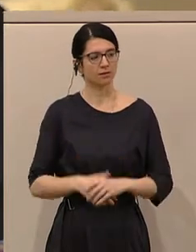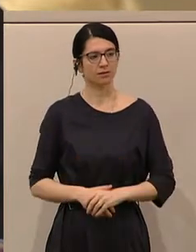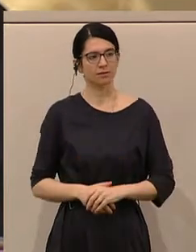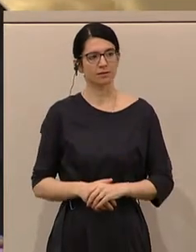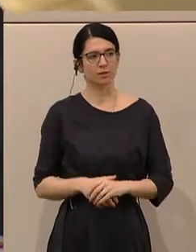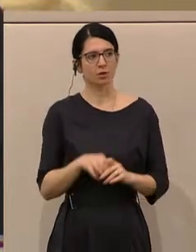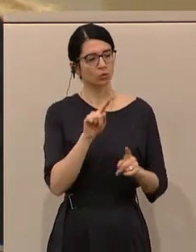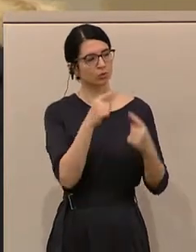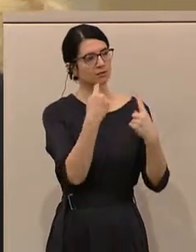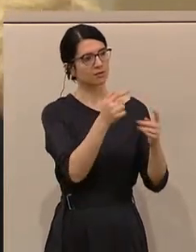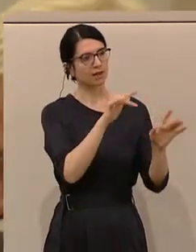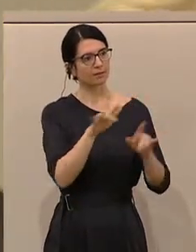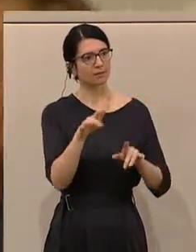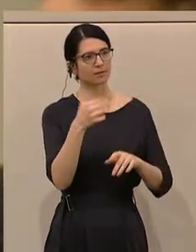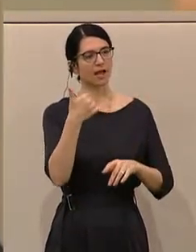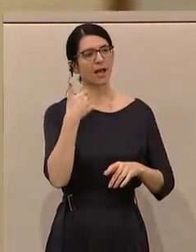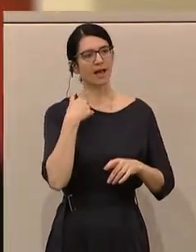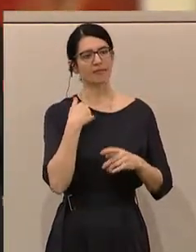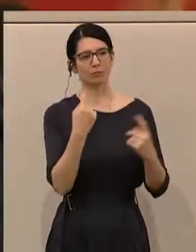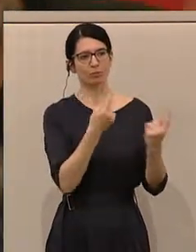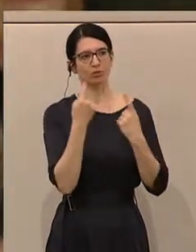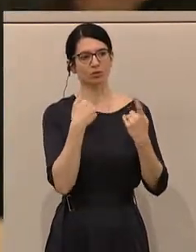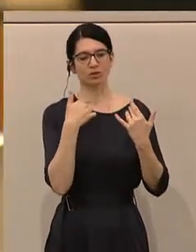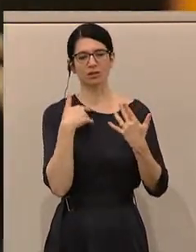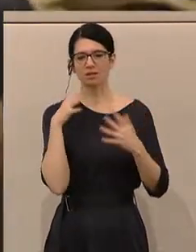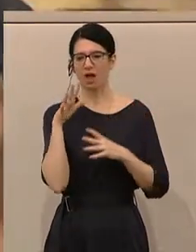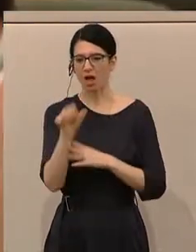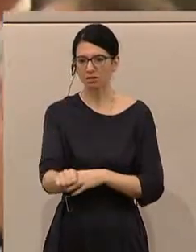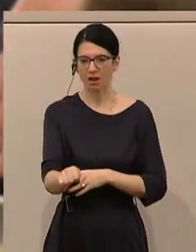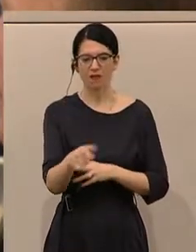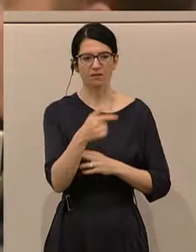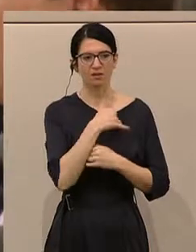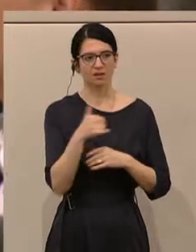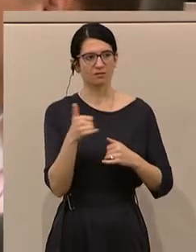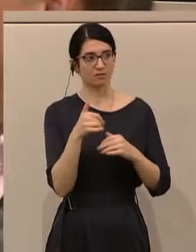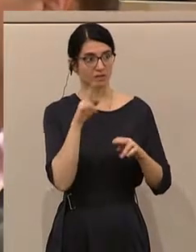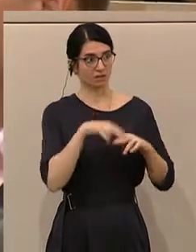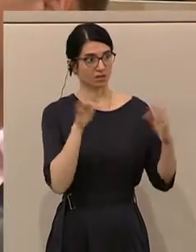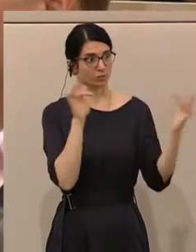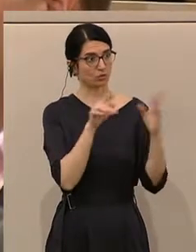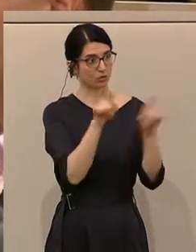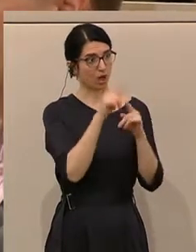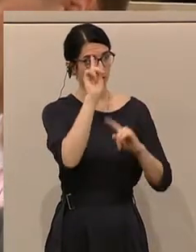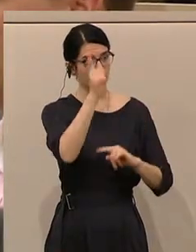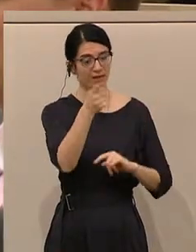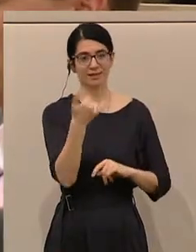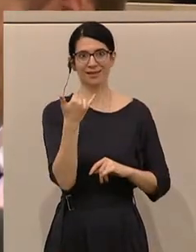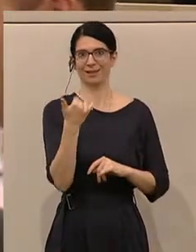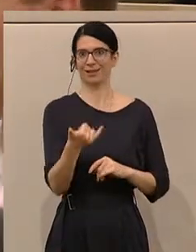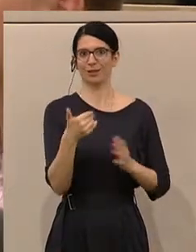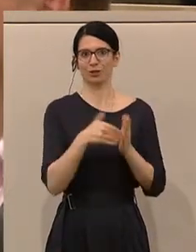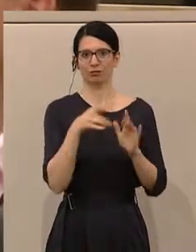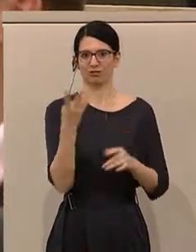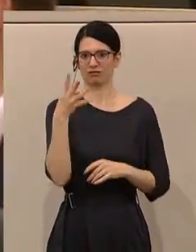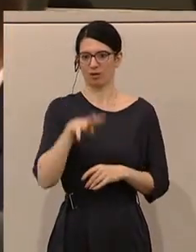du greifst aus einer Position an, wo du ganz genau weißt, so wie die übrige Opposition auch, dass wir erst vier Monate in